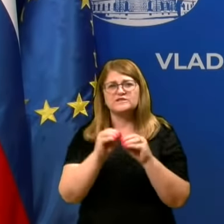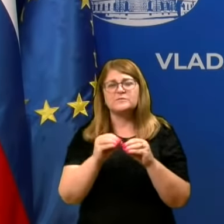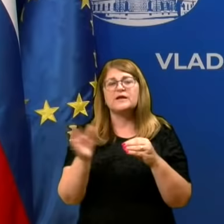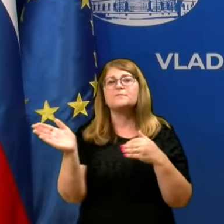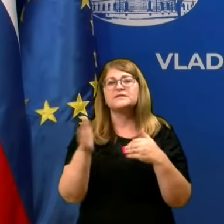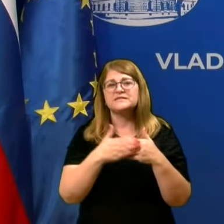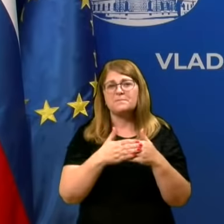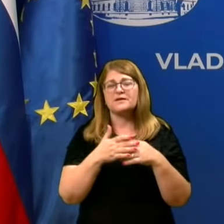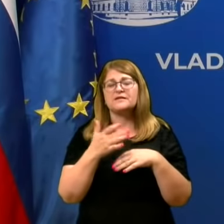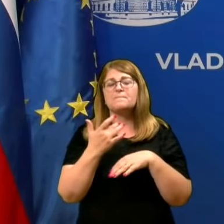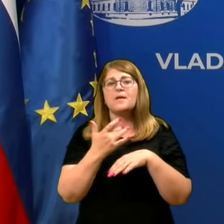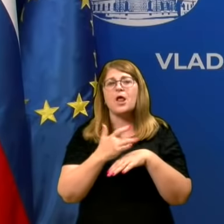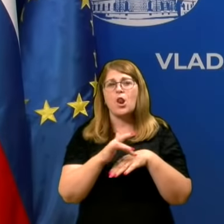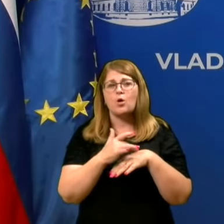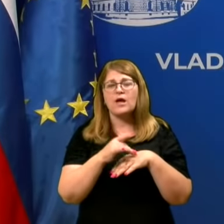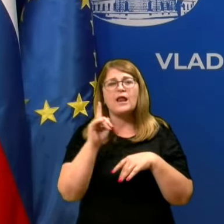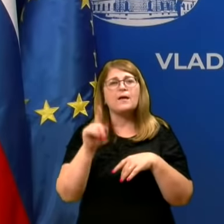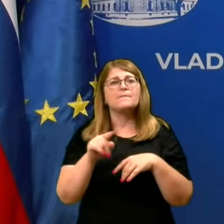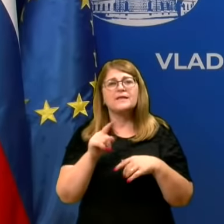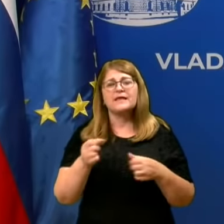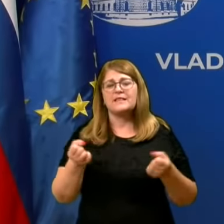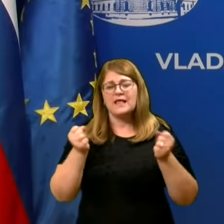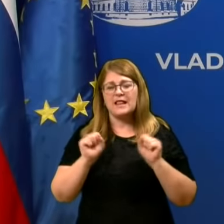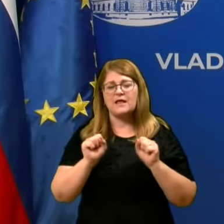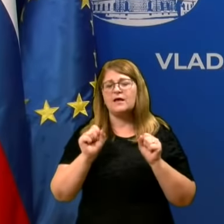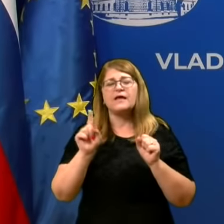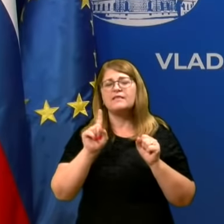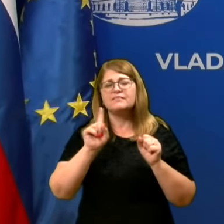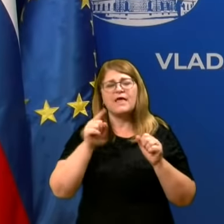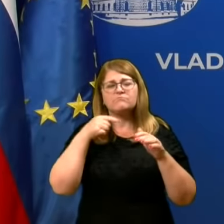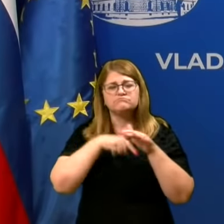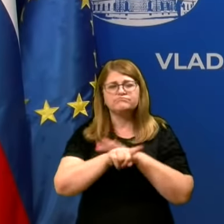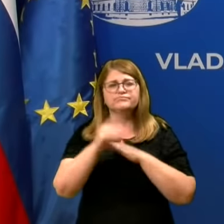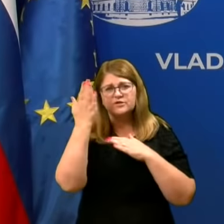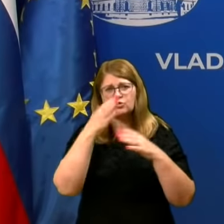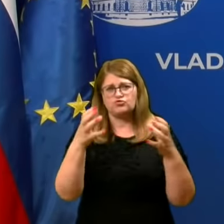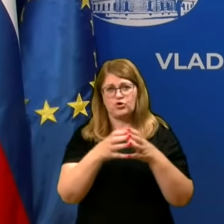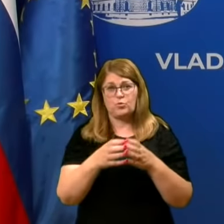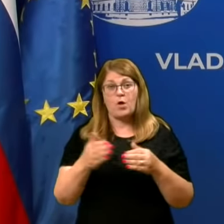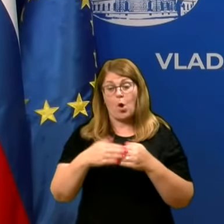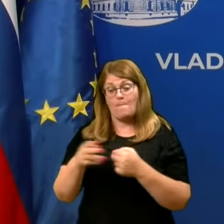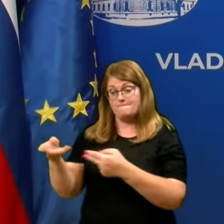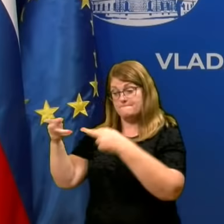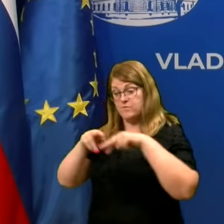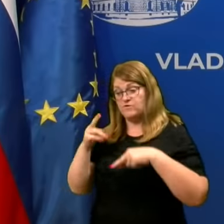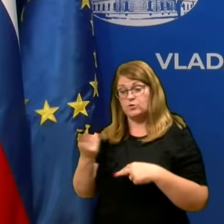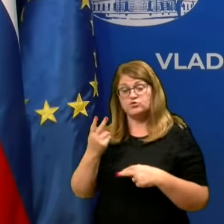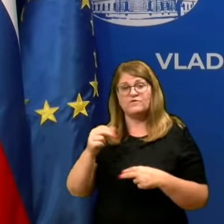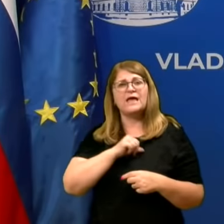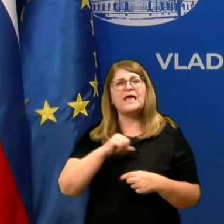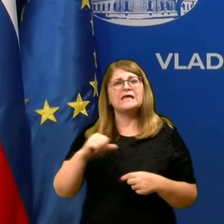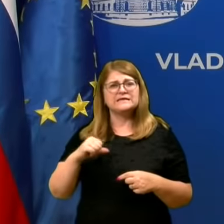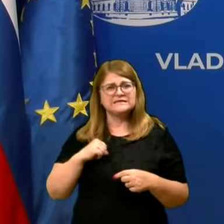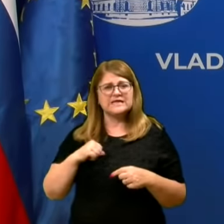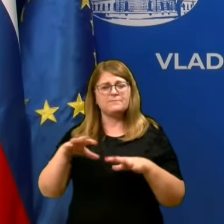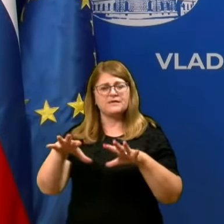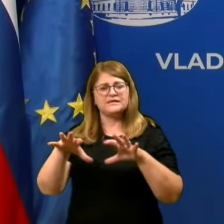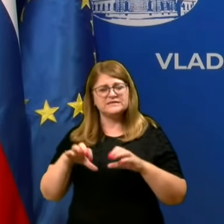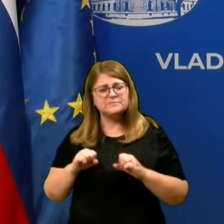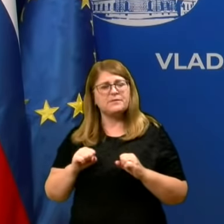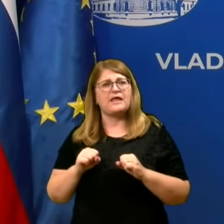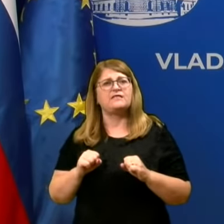zaprtim lokalom in zlastnim, predvsem, nočnim klubom. V povratku v Slovenijo samo inicijativno spremite